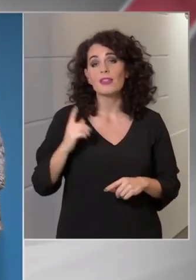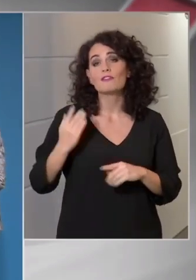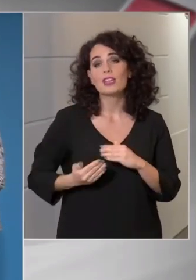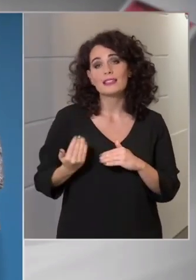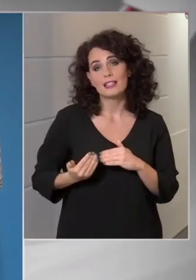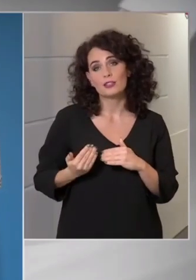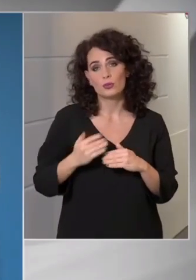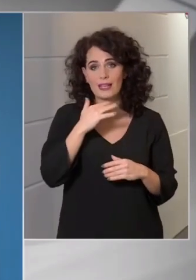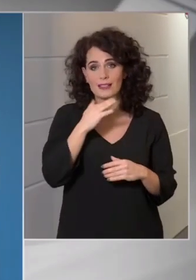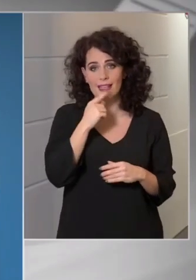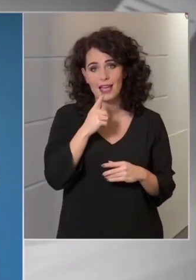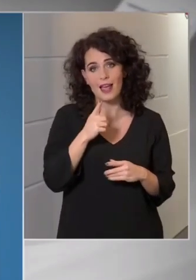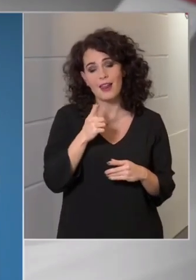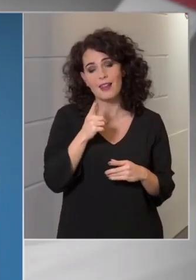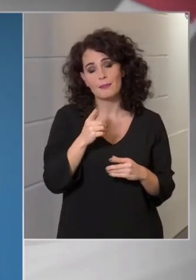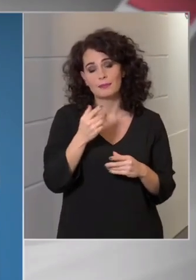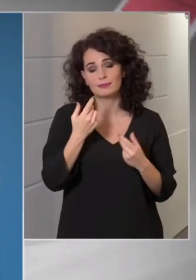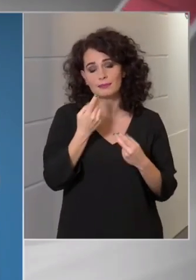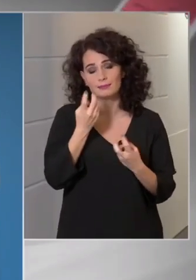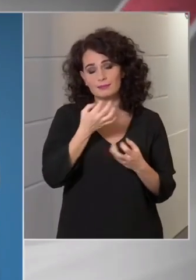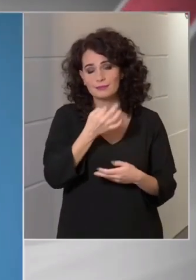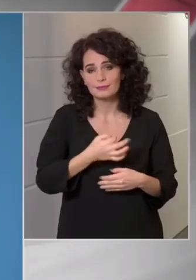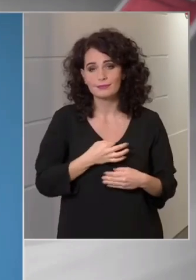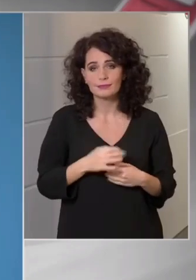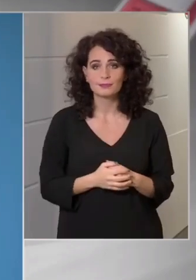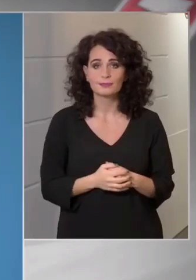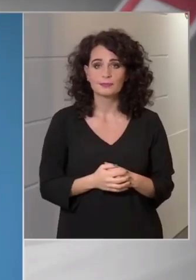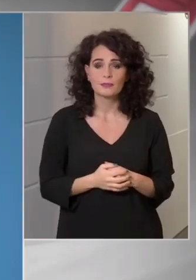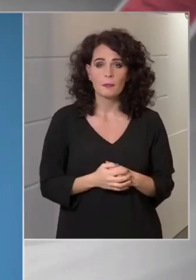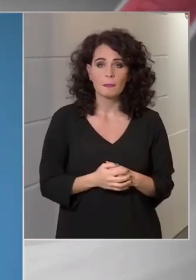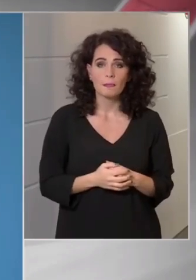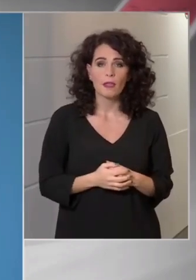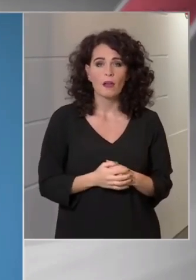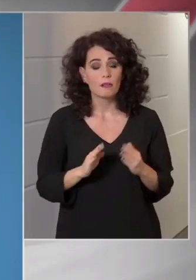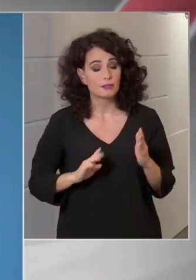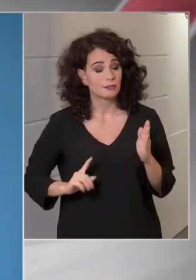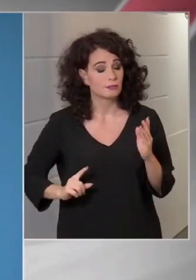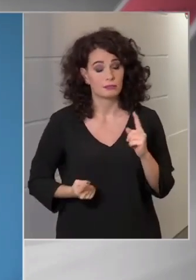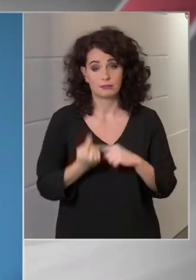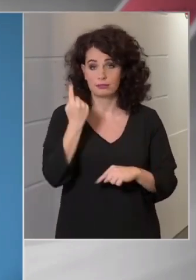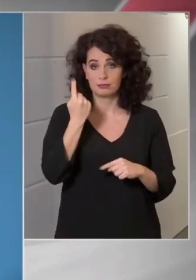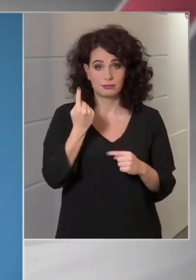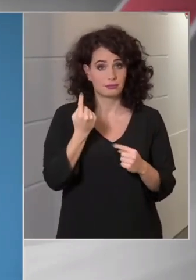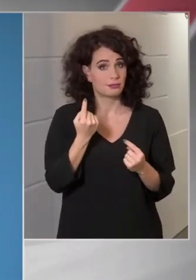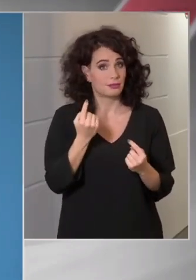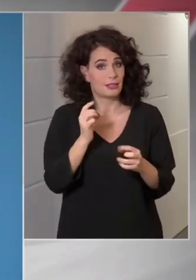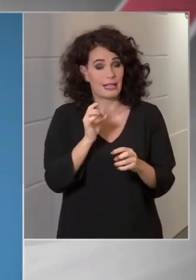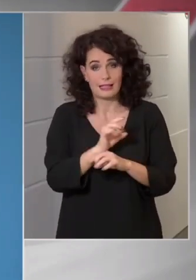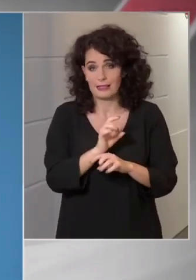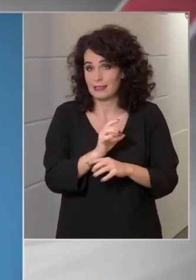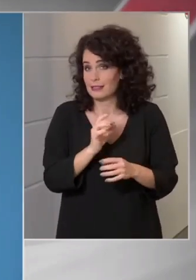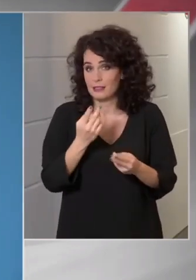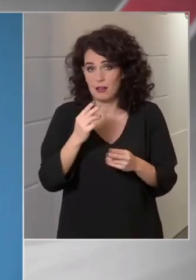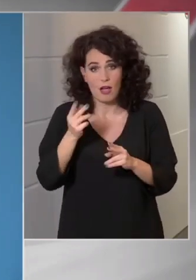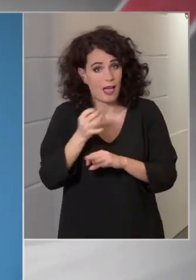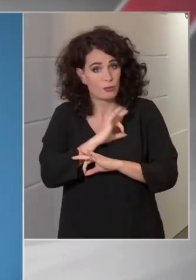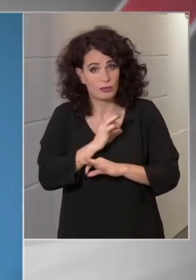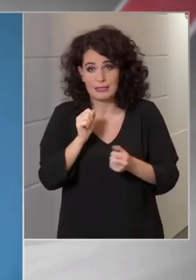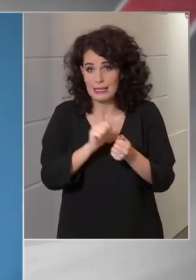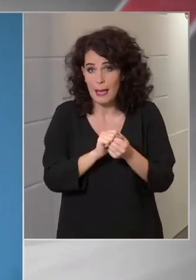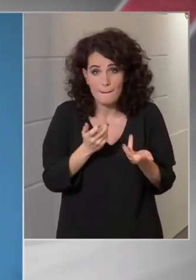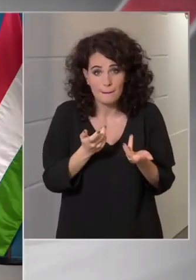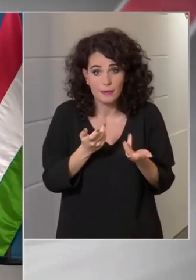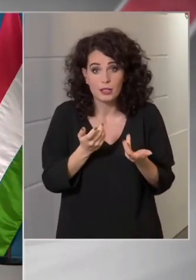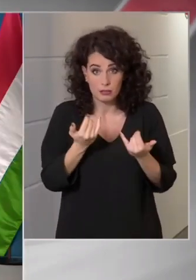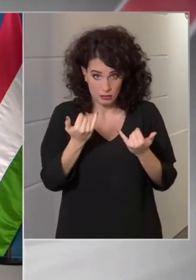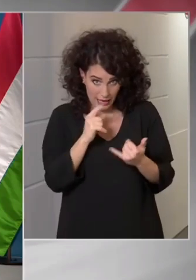RTL megkeresése. Tekintve az ismételten rekordszámú elhúnytat és esetszámot terveznek-e szigorítást?